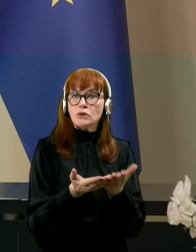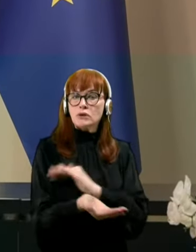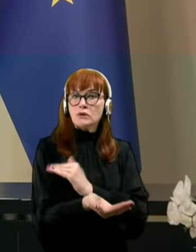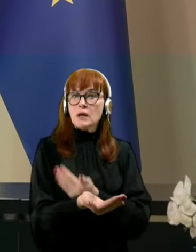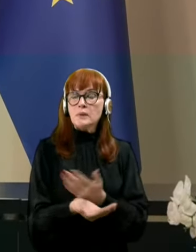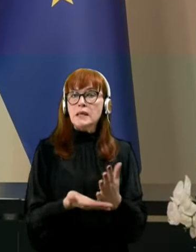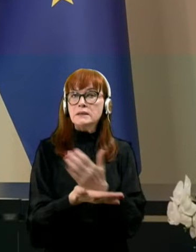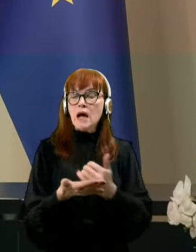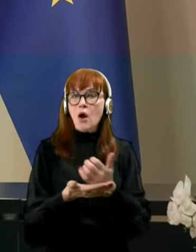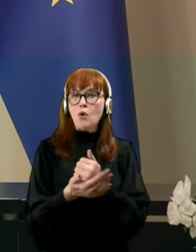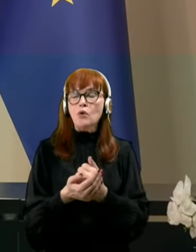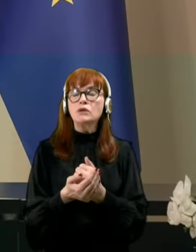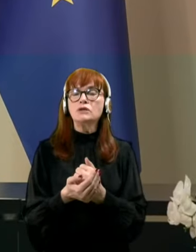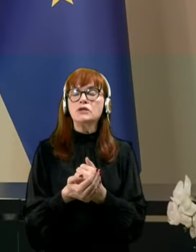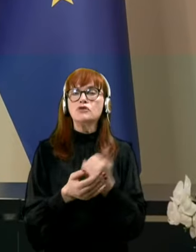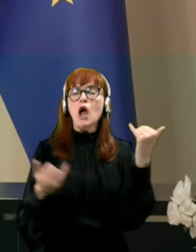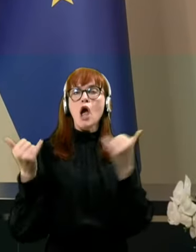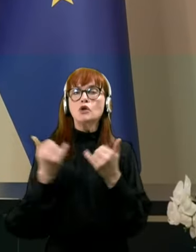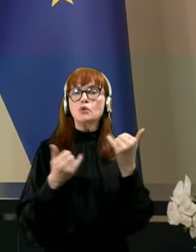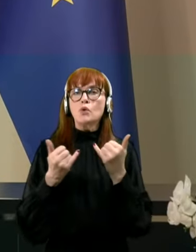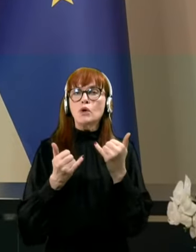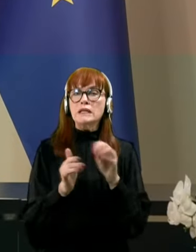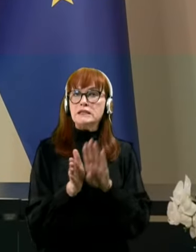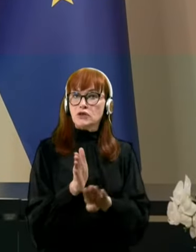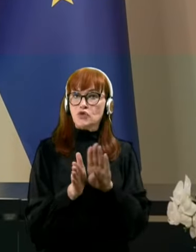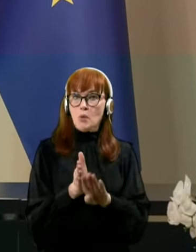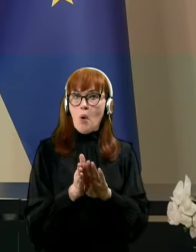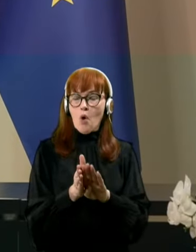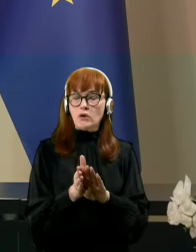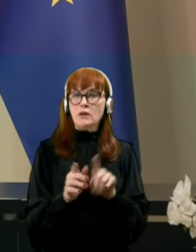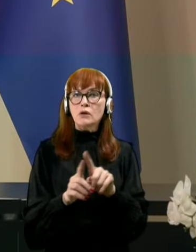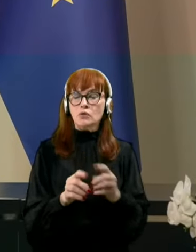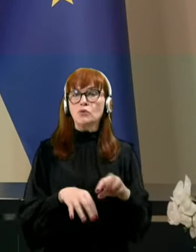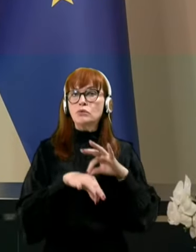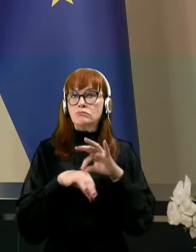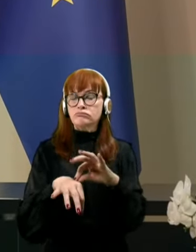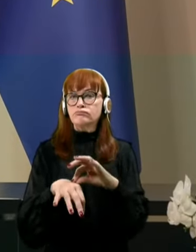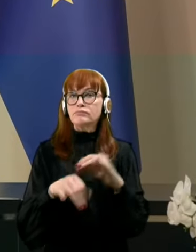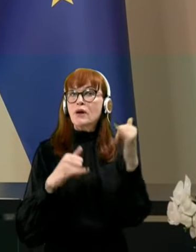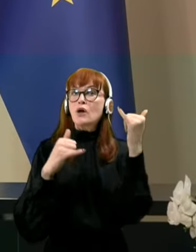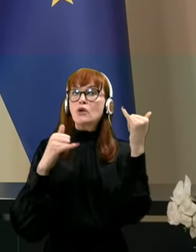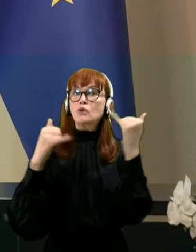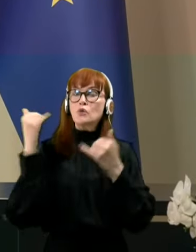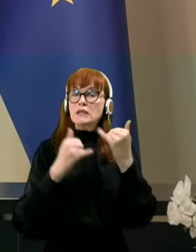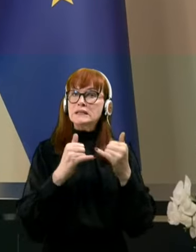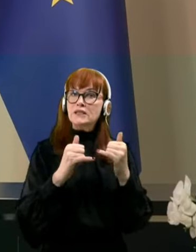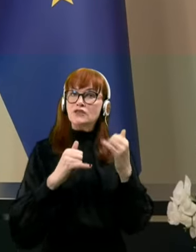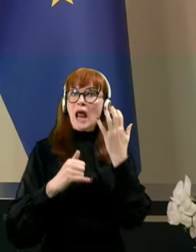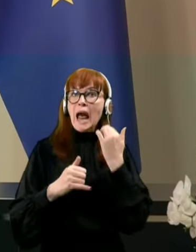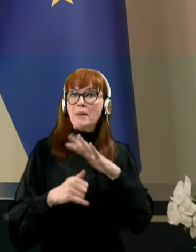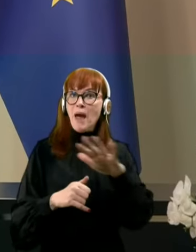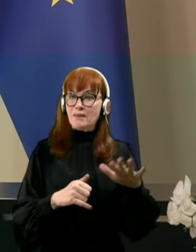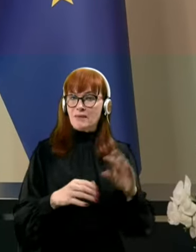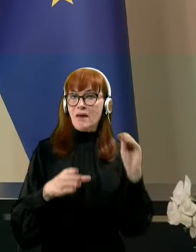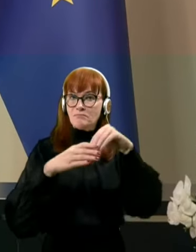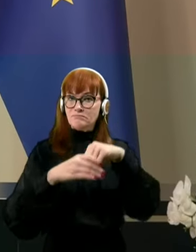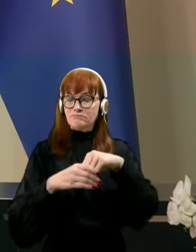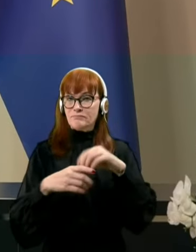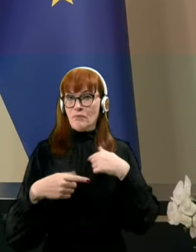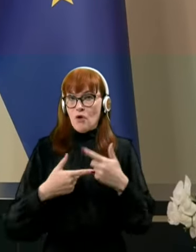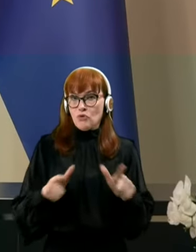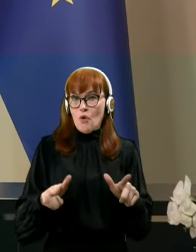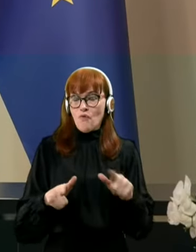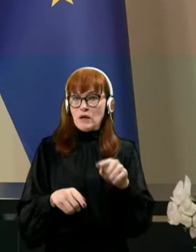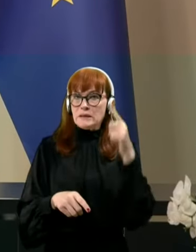za koriščanje turističnih bonov je vlada ovrstila tudi turistične kmetije. In mi dovolite tudi